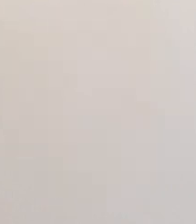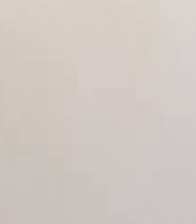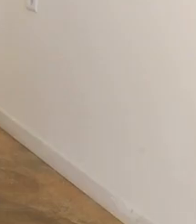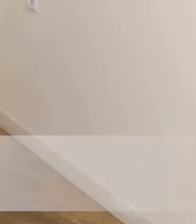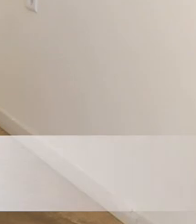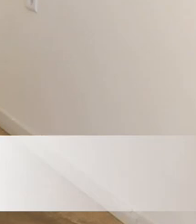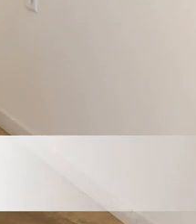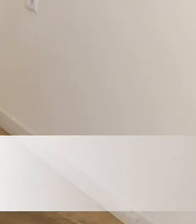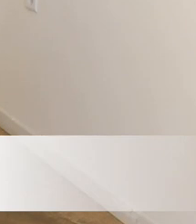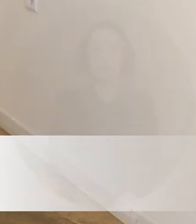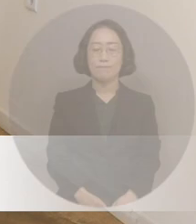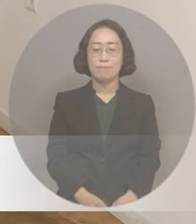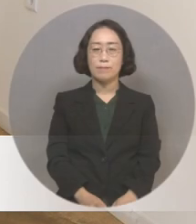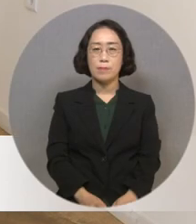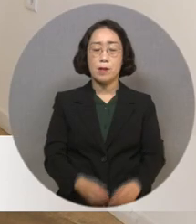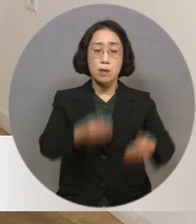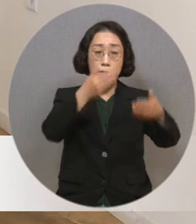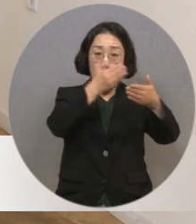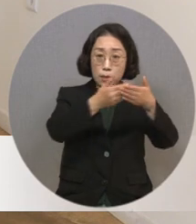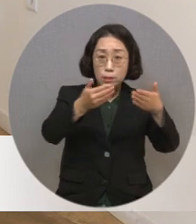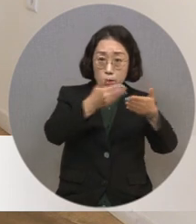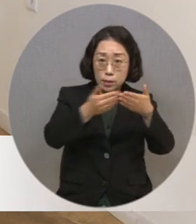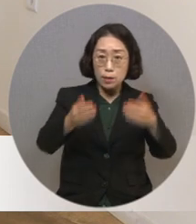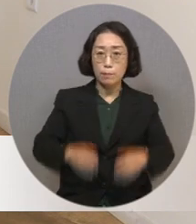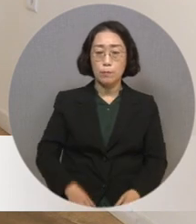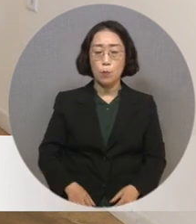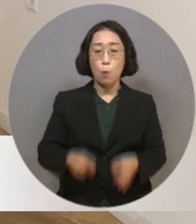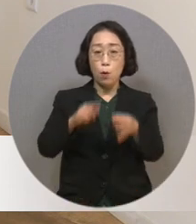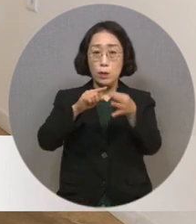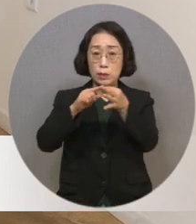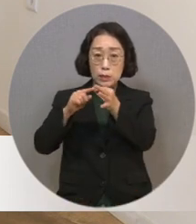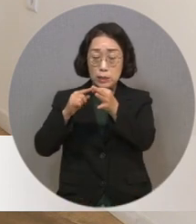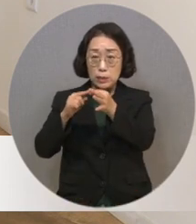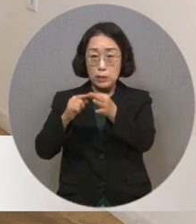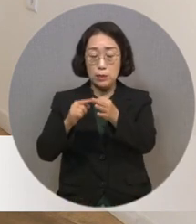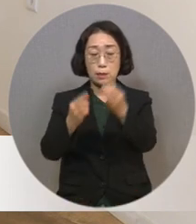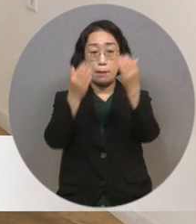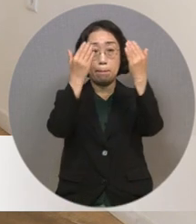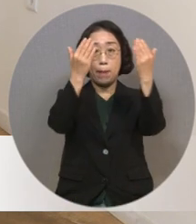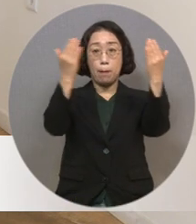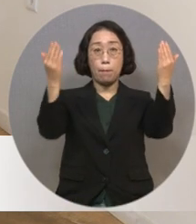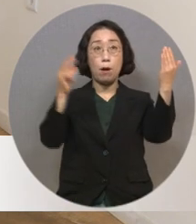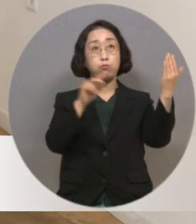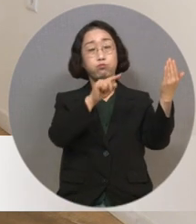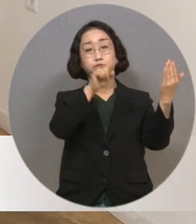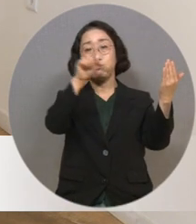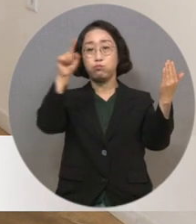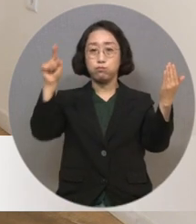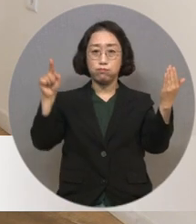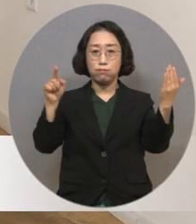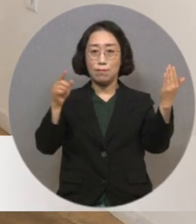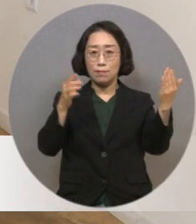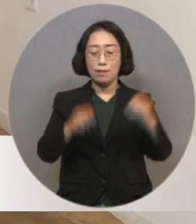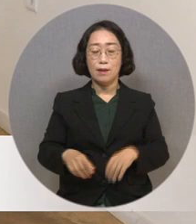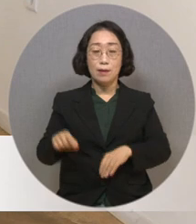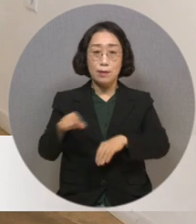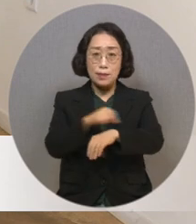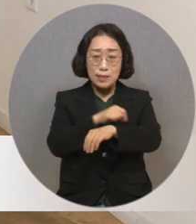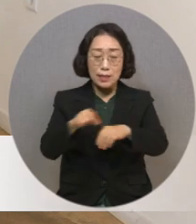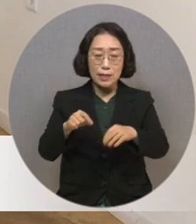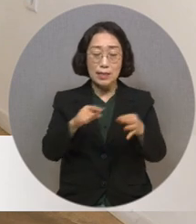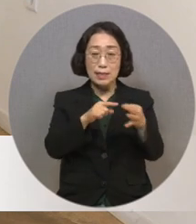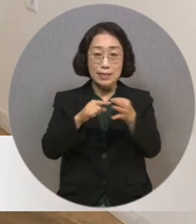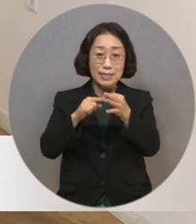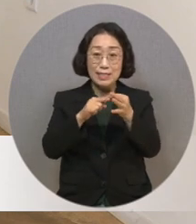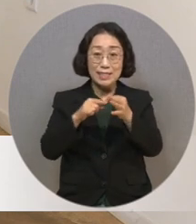이렇게 다양한 그림과 글들이 전시되고 있는데 특별히 또